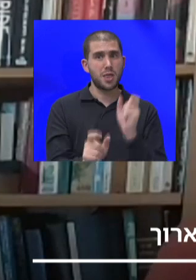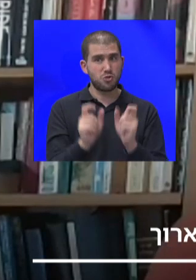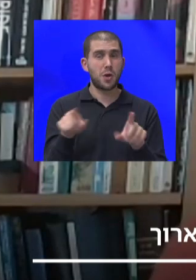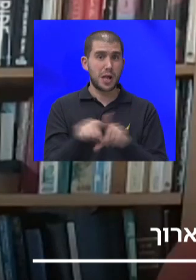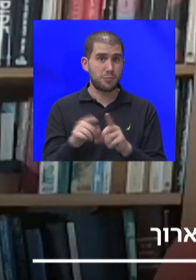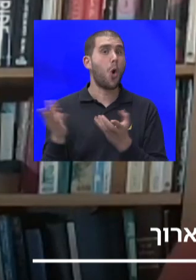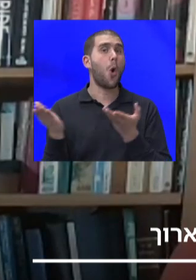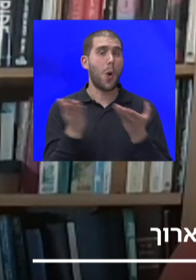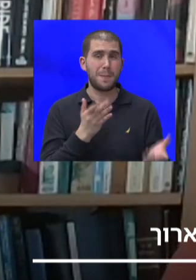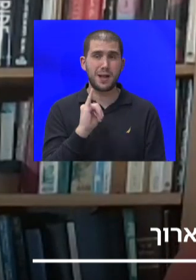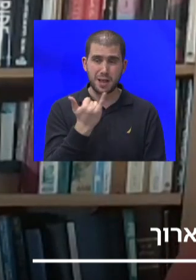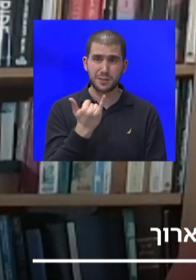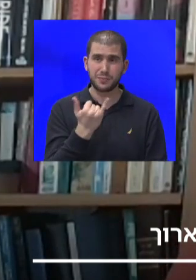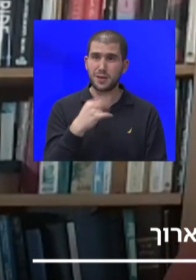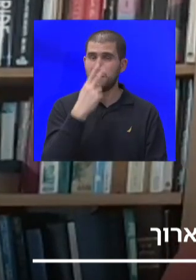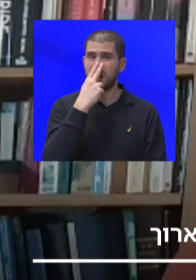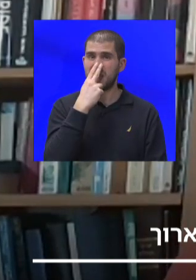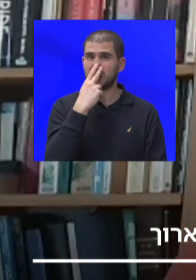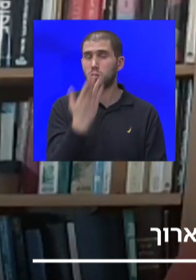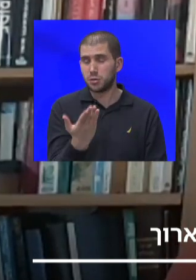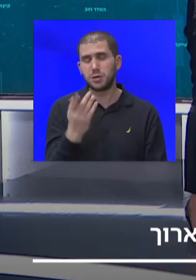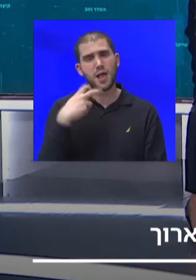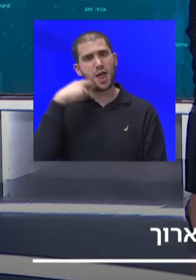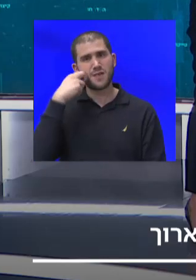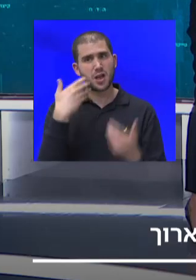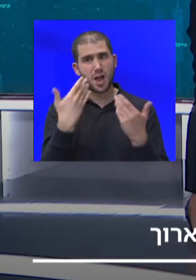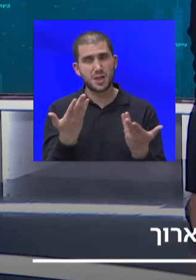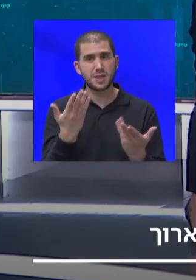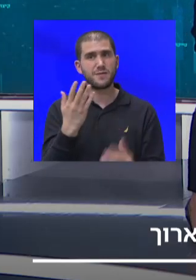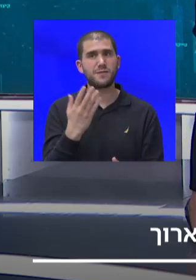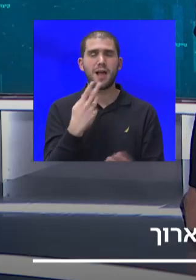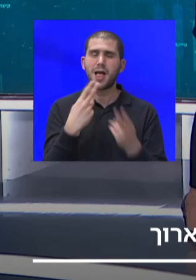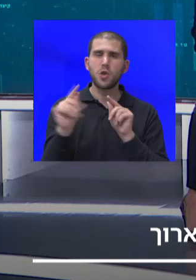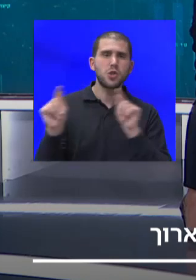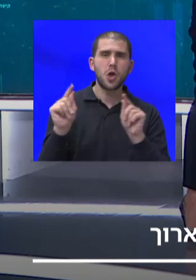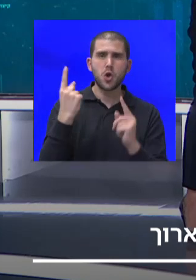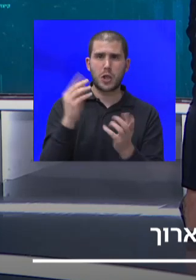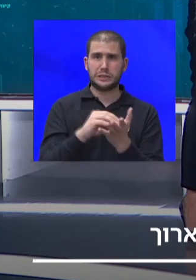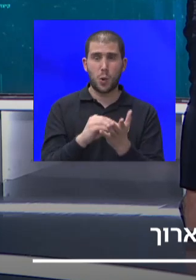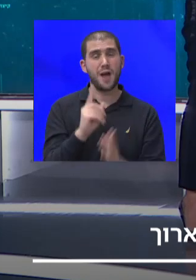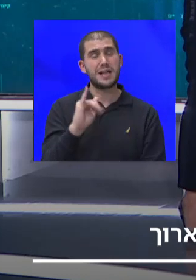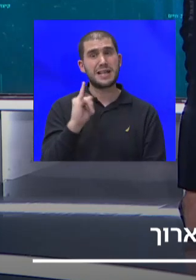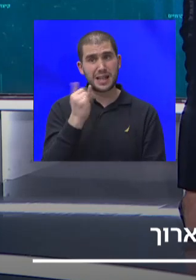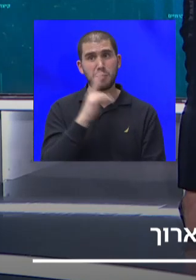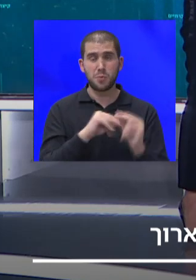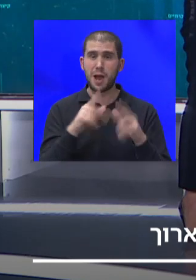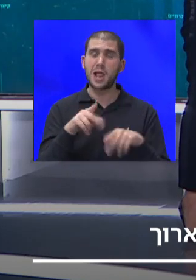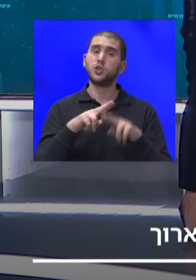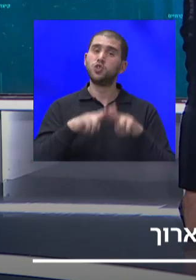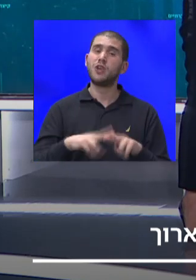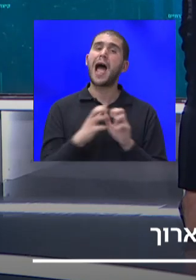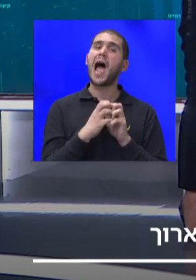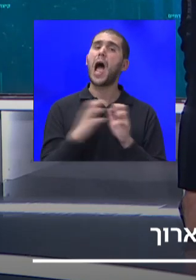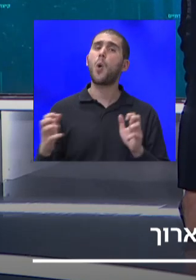ולנסות לפרגן ולענות לכל צורך שלהם, אבל כן, מדובר על שיעיות ארוכות, ומדובר על אנשים שזה פתרון